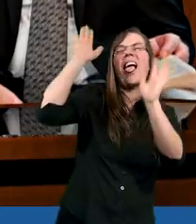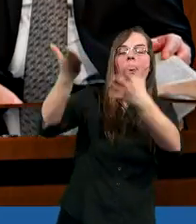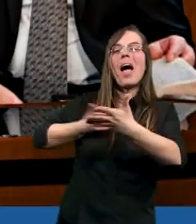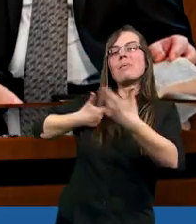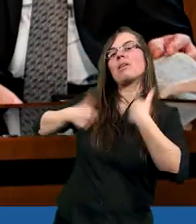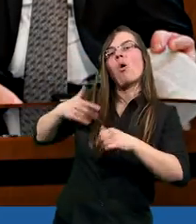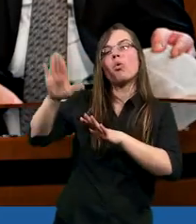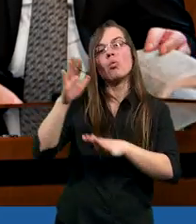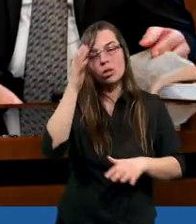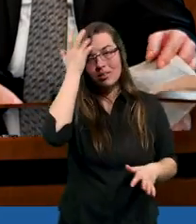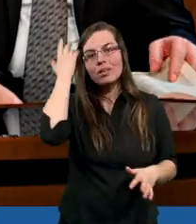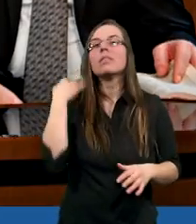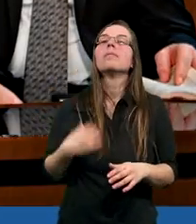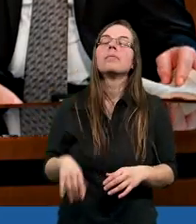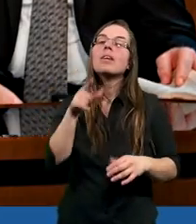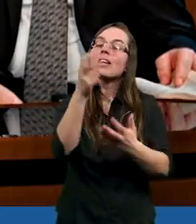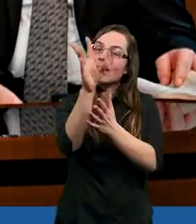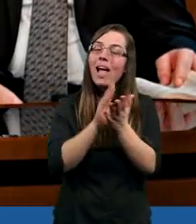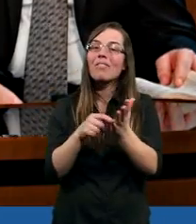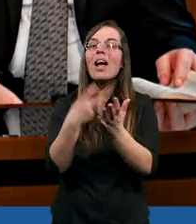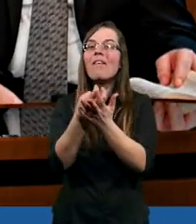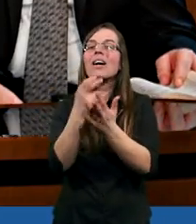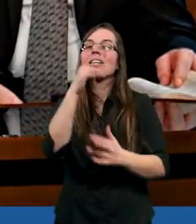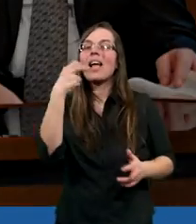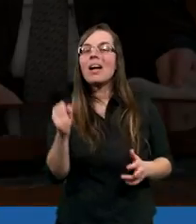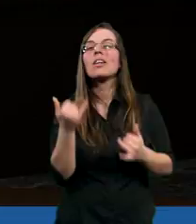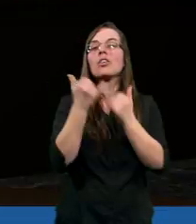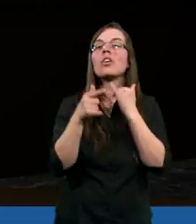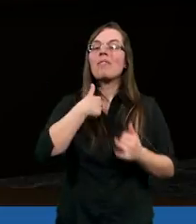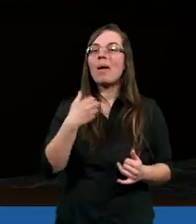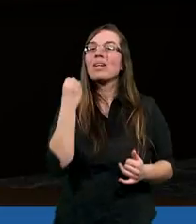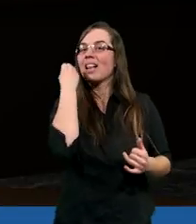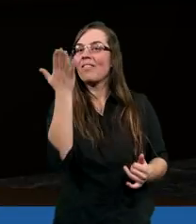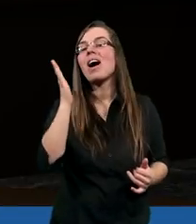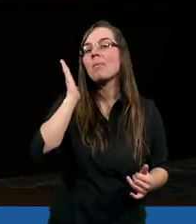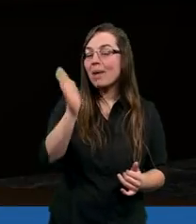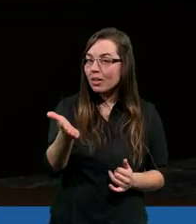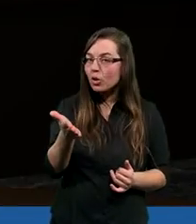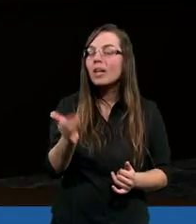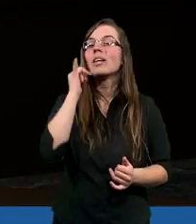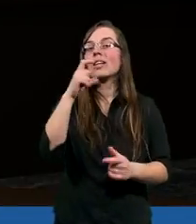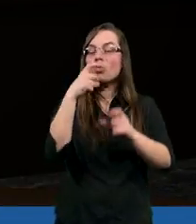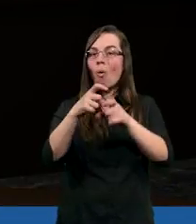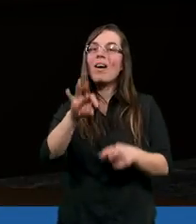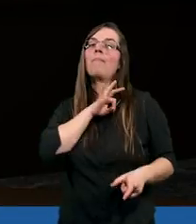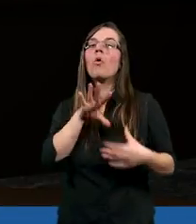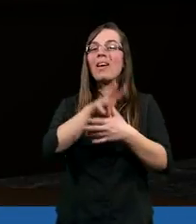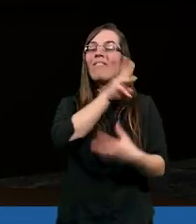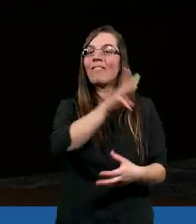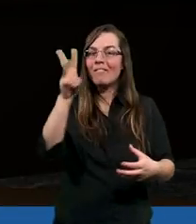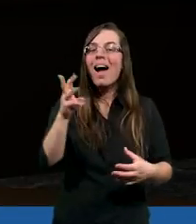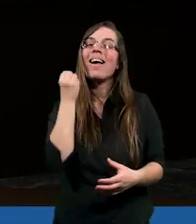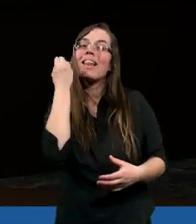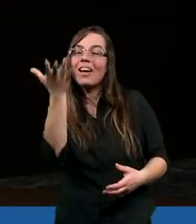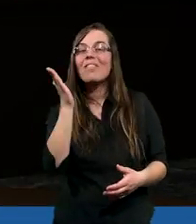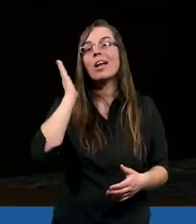jest taki piękny tekst w Ewangelii Jana. Jeśli we mnie trwać będziecie i słowa moje w was